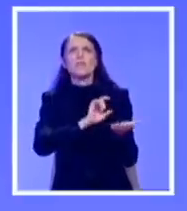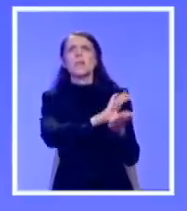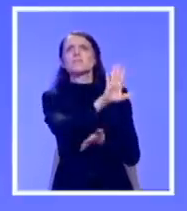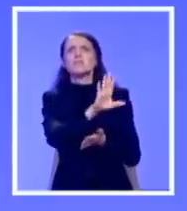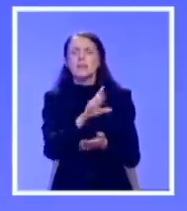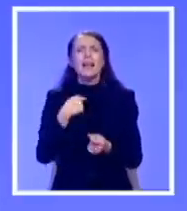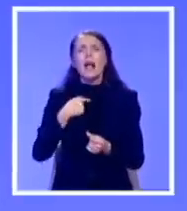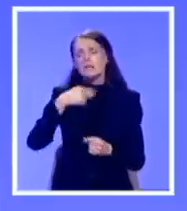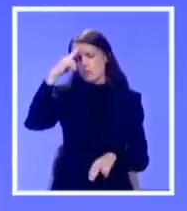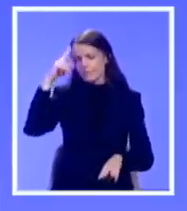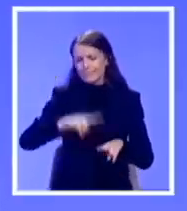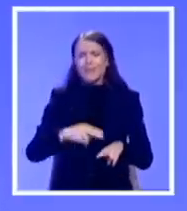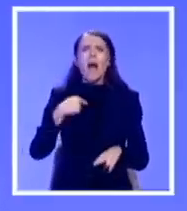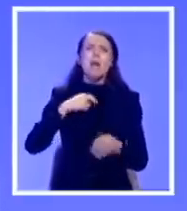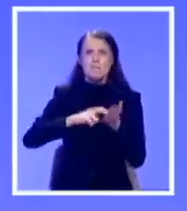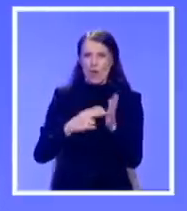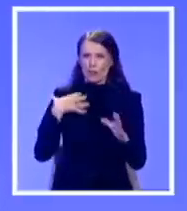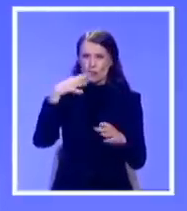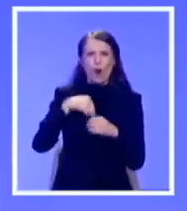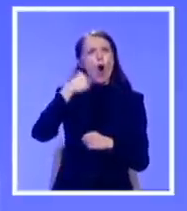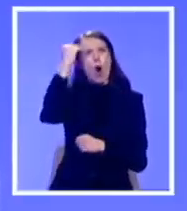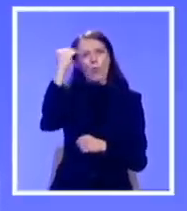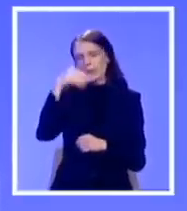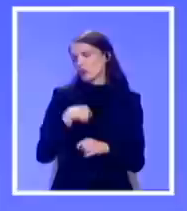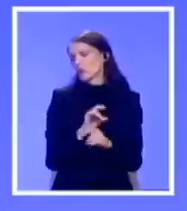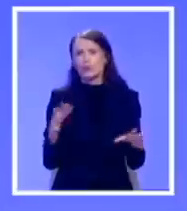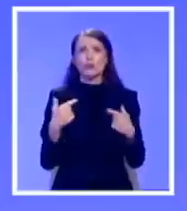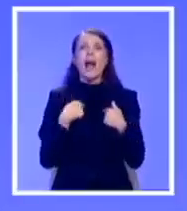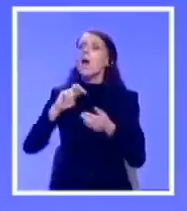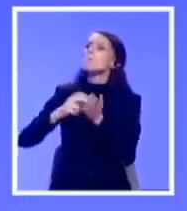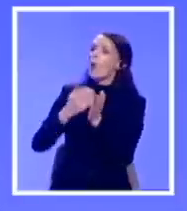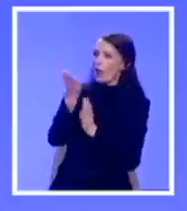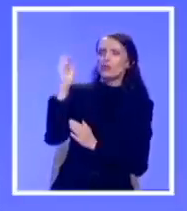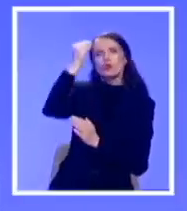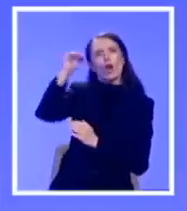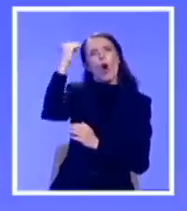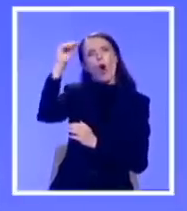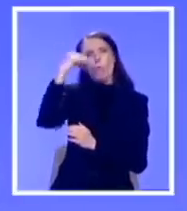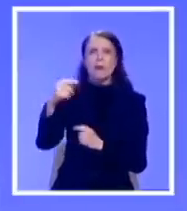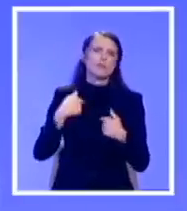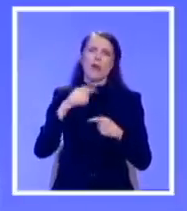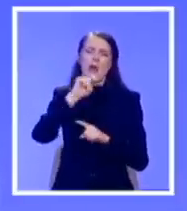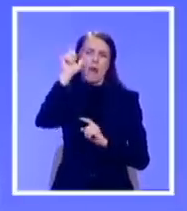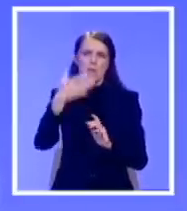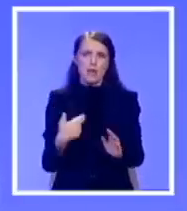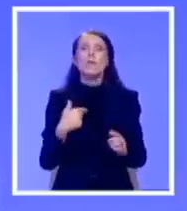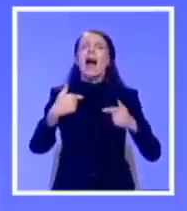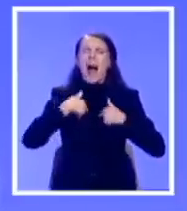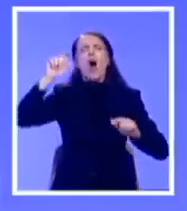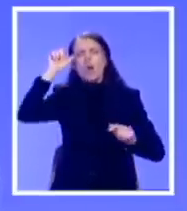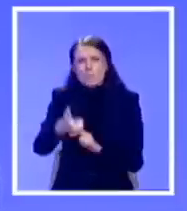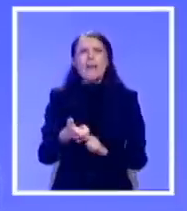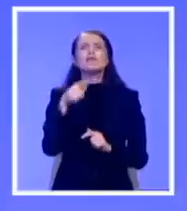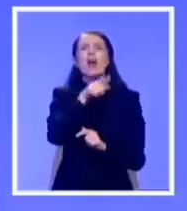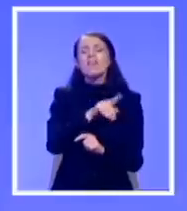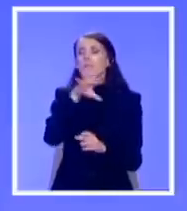da ne obećavam ništa u svom političkom gražbanu, pošto političar uglavnom se obećava i ja nisam političar, ali ono što mogu da vam obećam, dakle, da ću sigurno vratiti